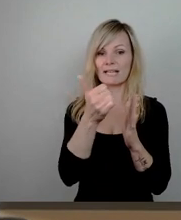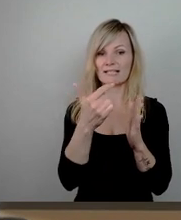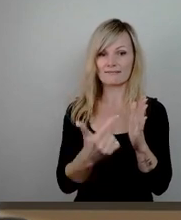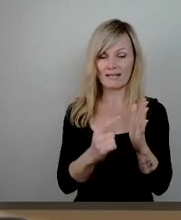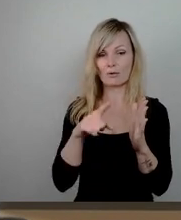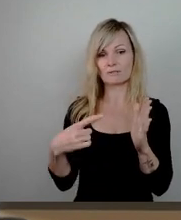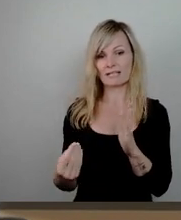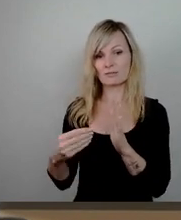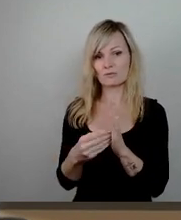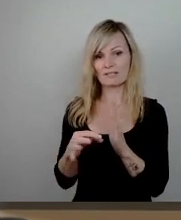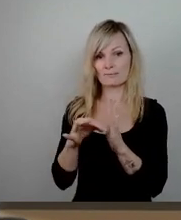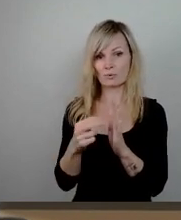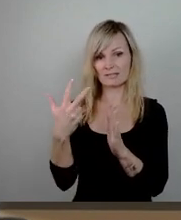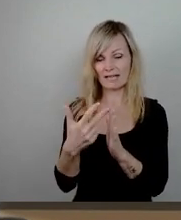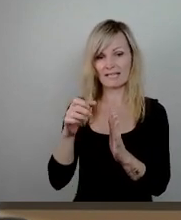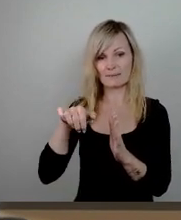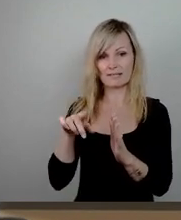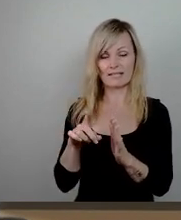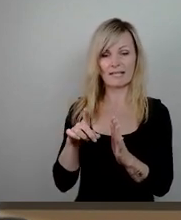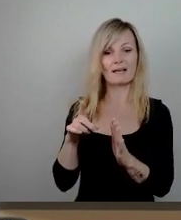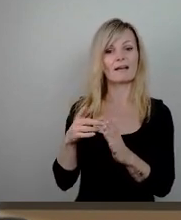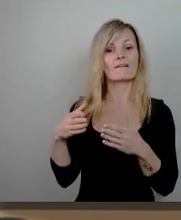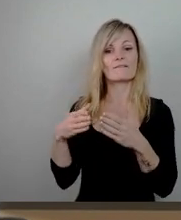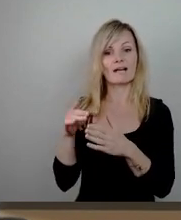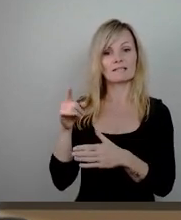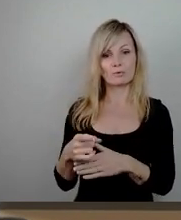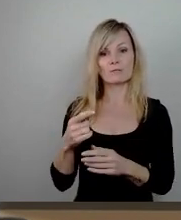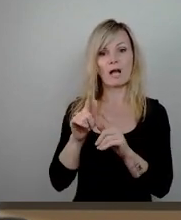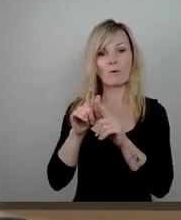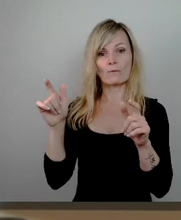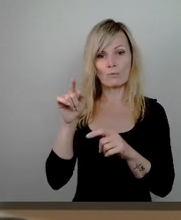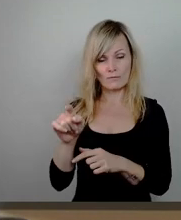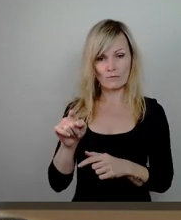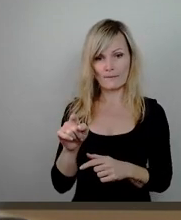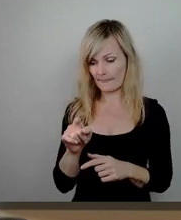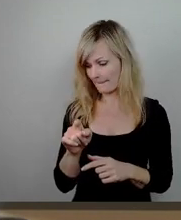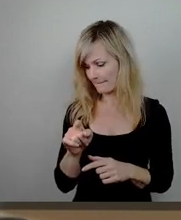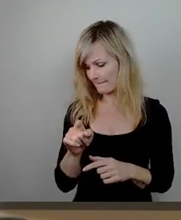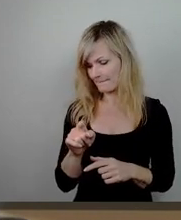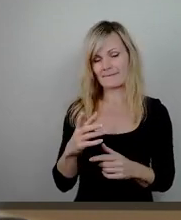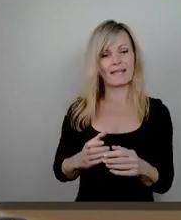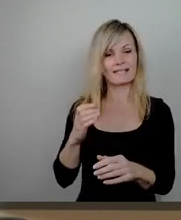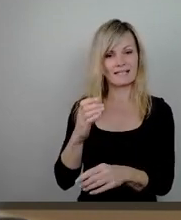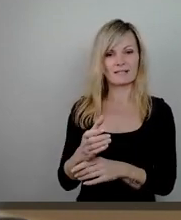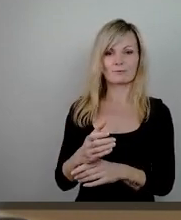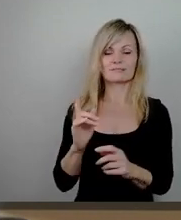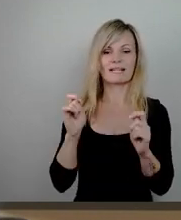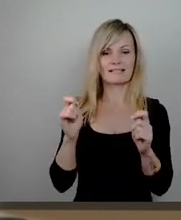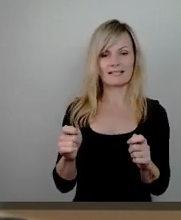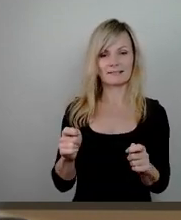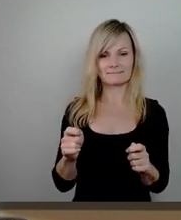Punkt 3 SPD-Fraktion aufrufen, der diesen Ersetzungsantrag noch